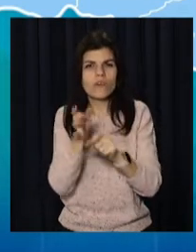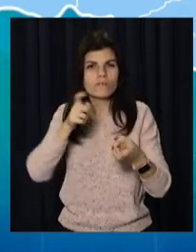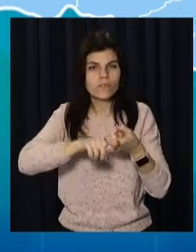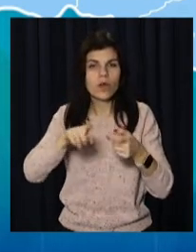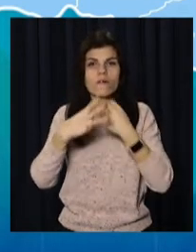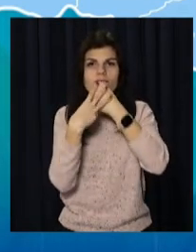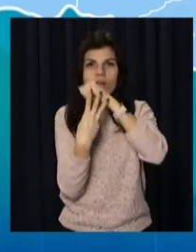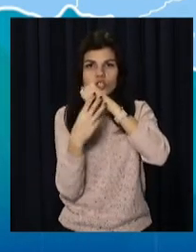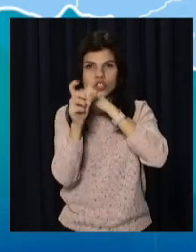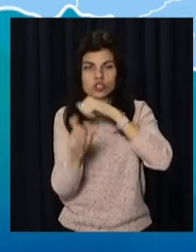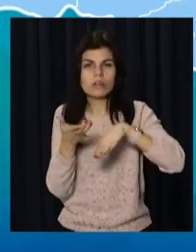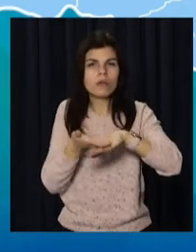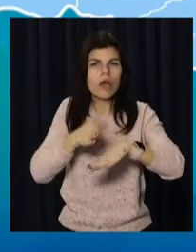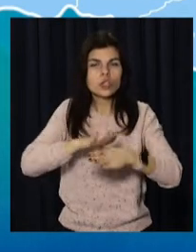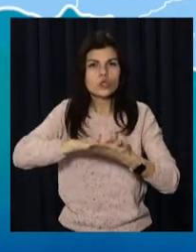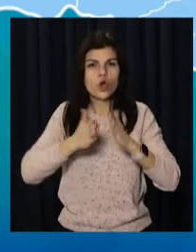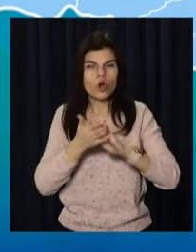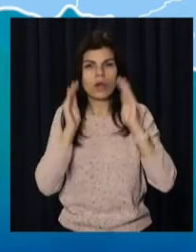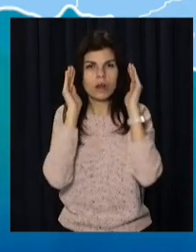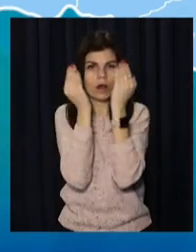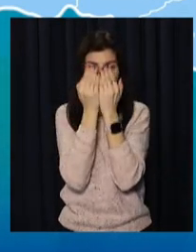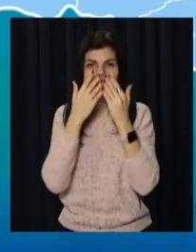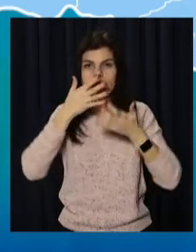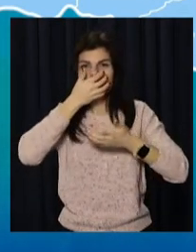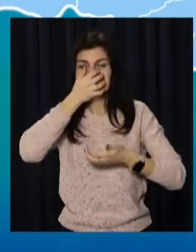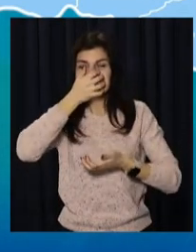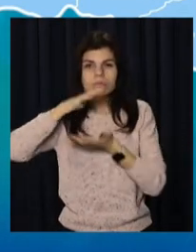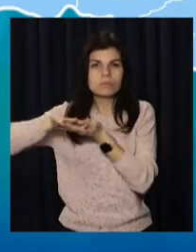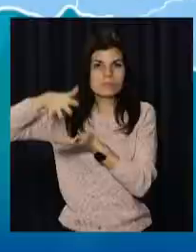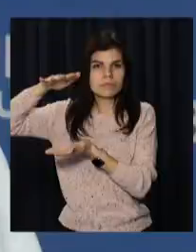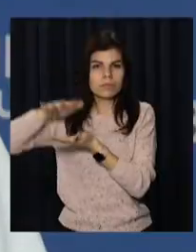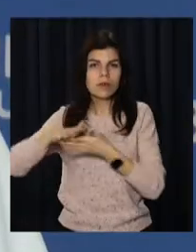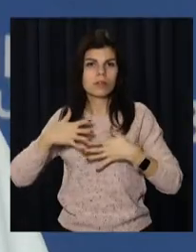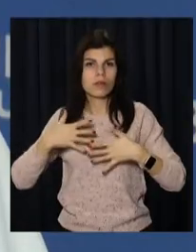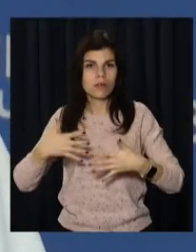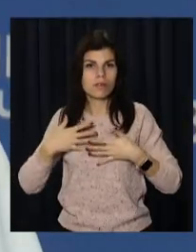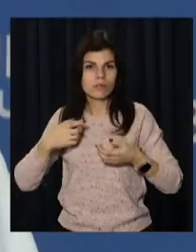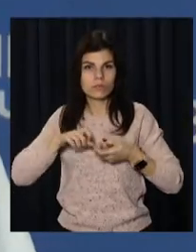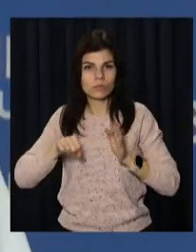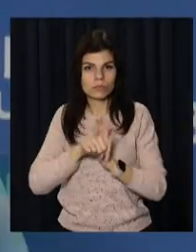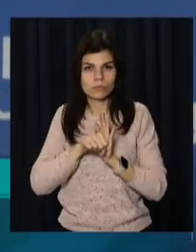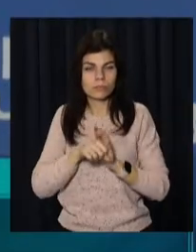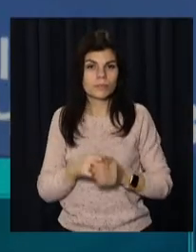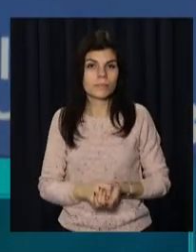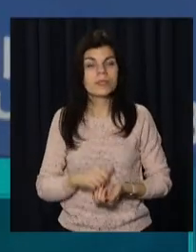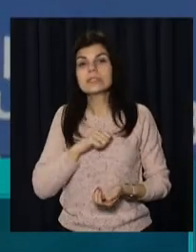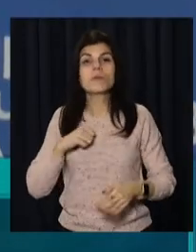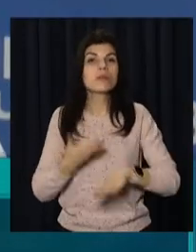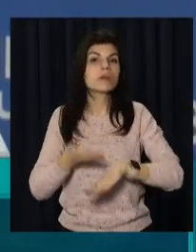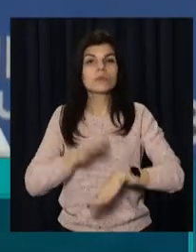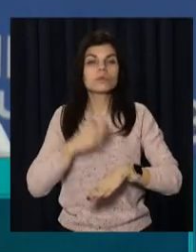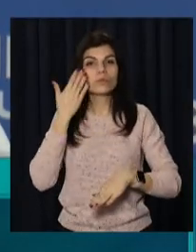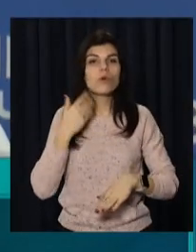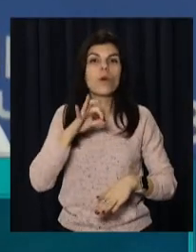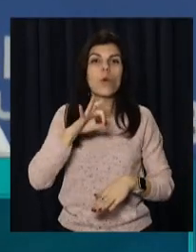18 – у тяжкому стані в реанімації на кисневій підтримці. Саме тяжче, коли омікрон